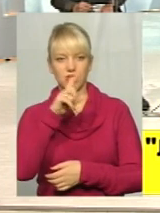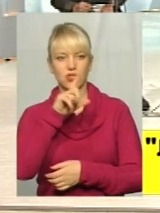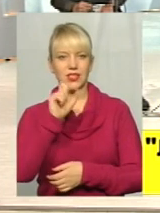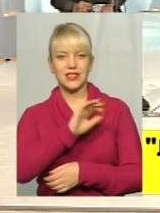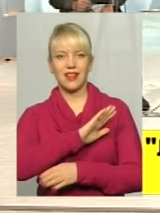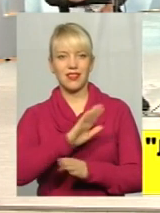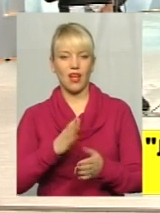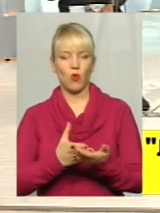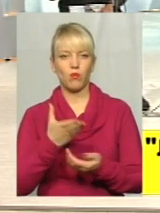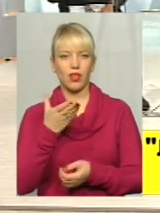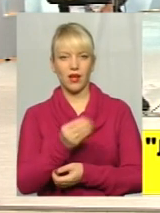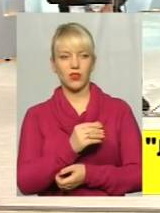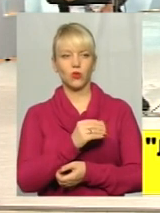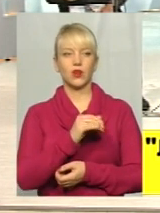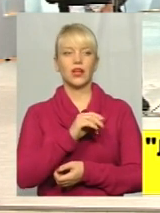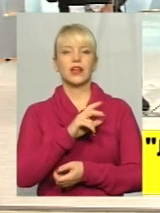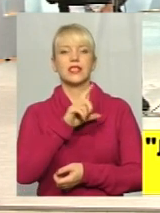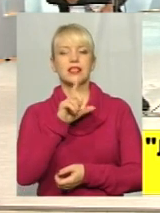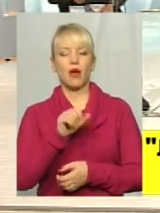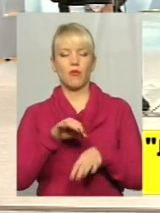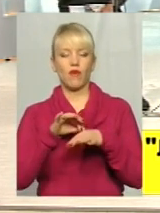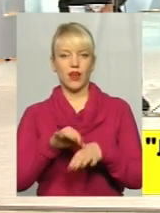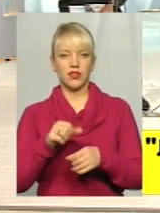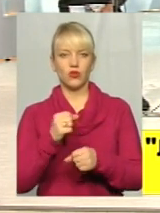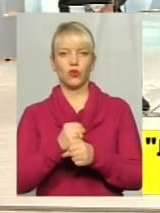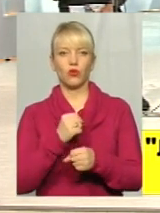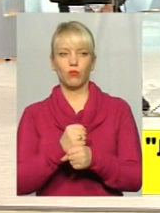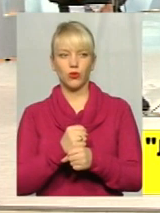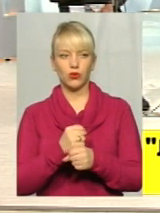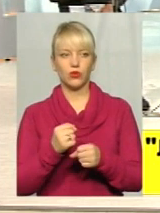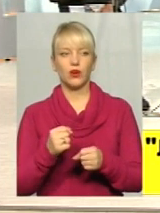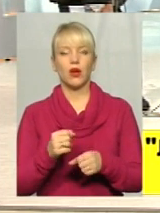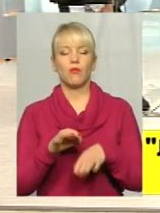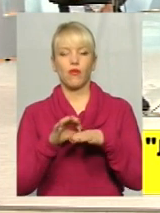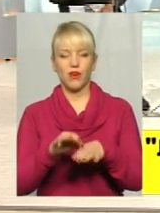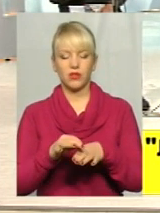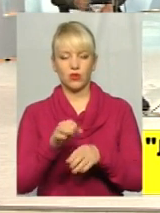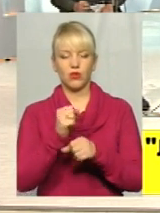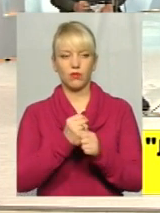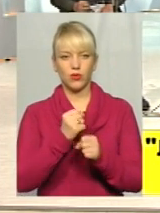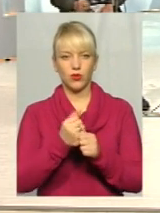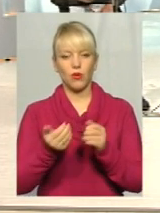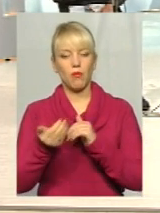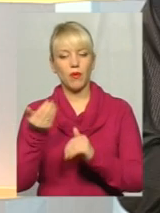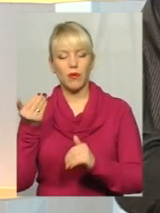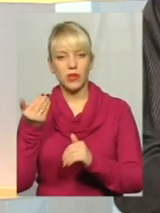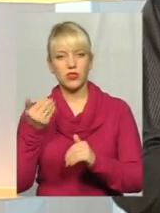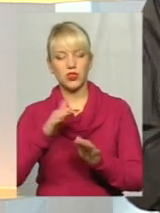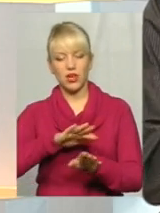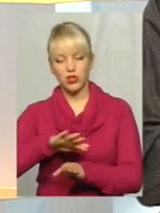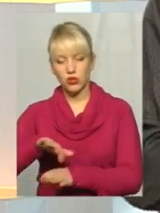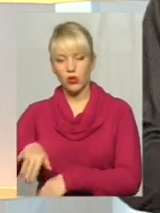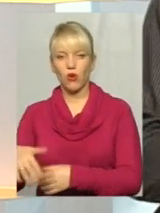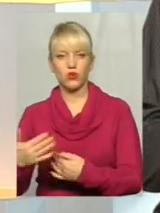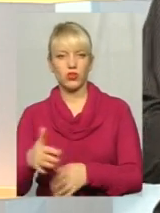неуплату, за проведену роботу прошедшого місяця. Але діло не в цьому.